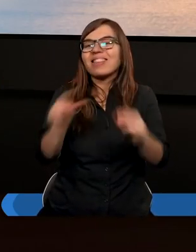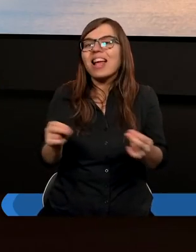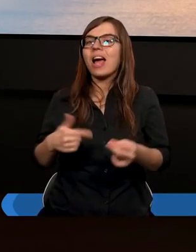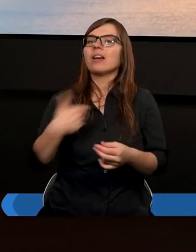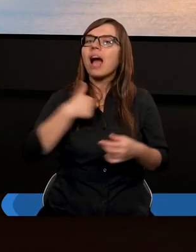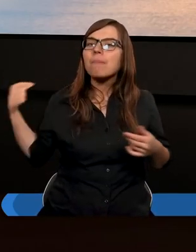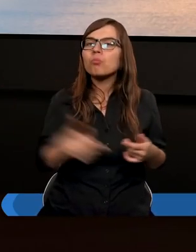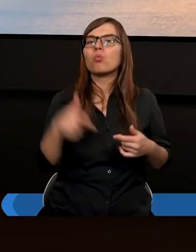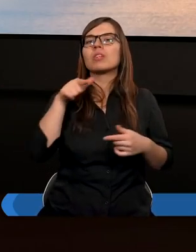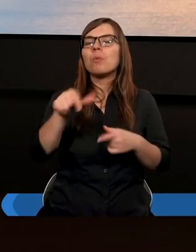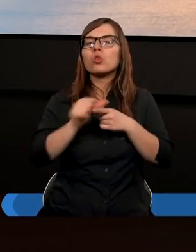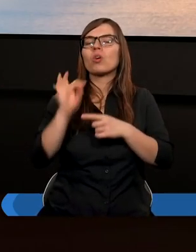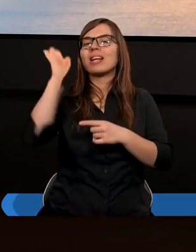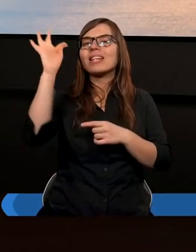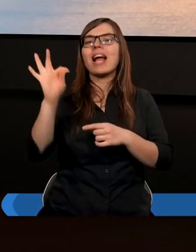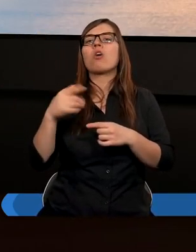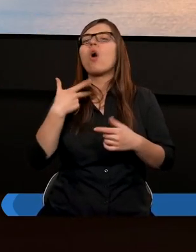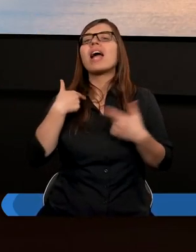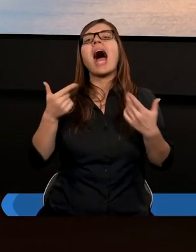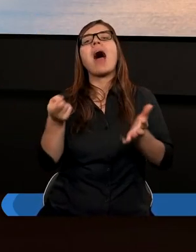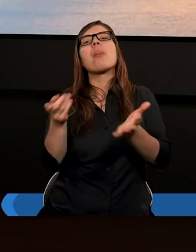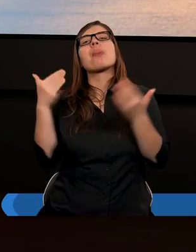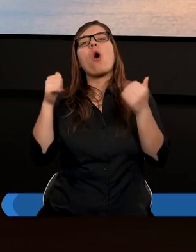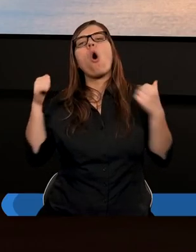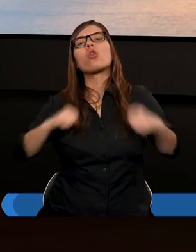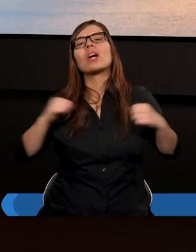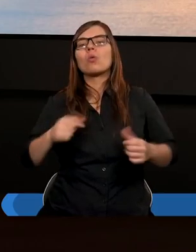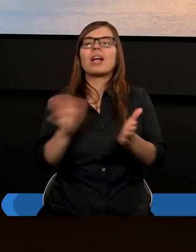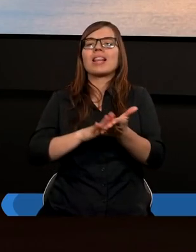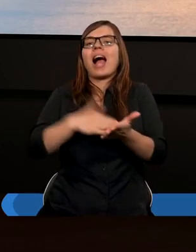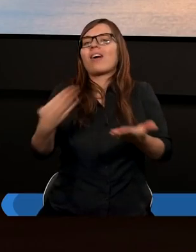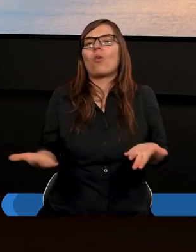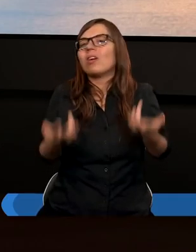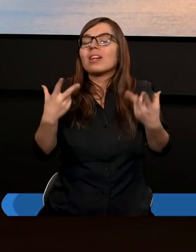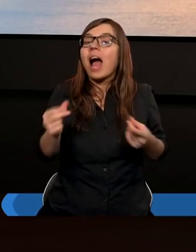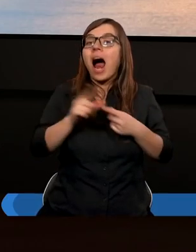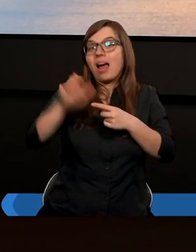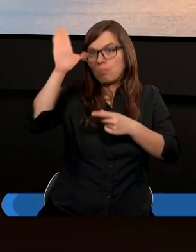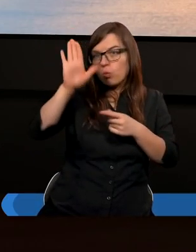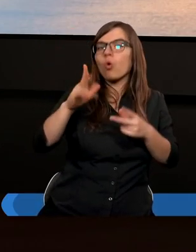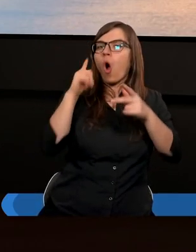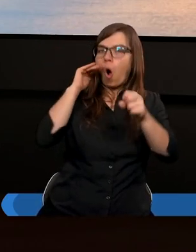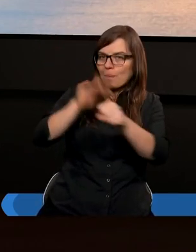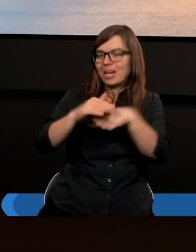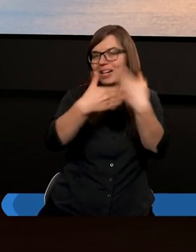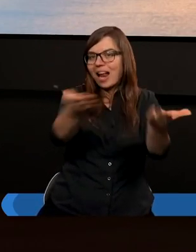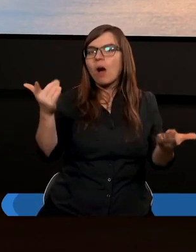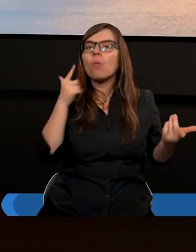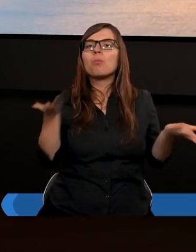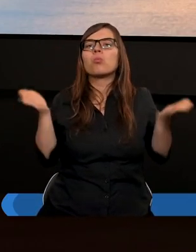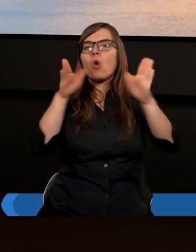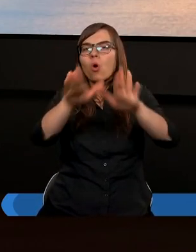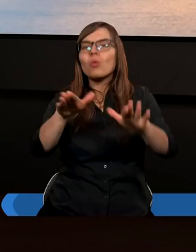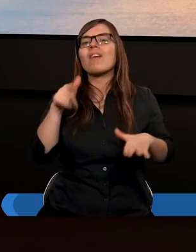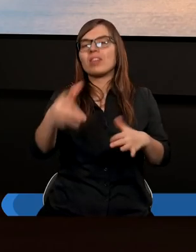Nie mogę oczekiwać nawet nagrody, ale Bóg i tak obiecał swoje błogosławieństwo, to jest bardzo ważne